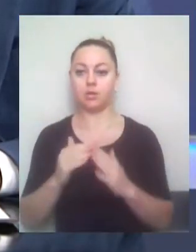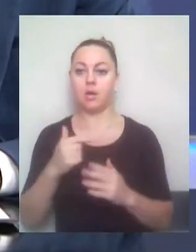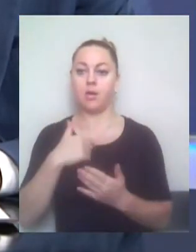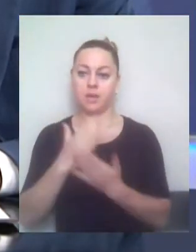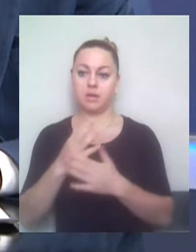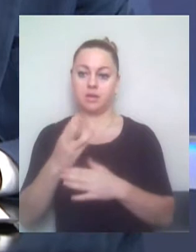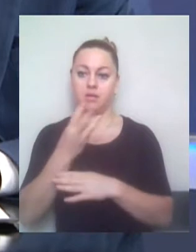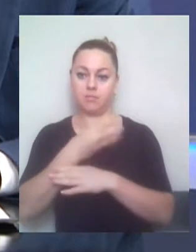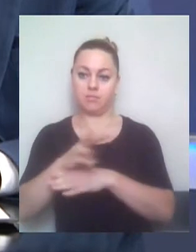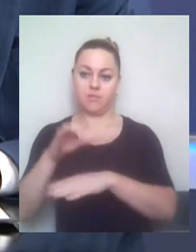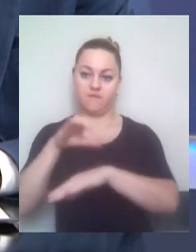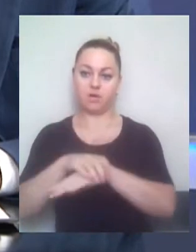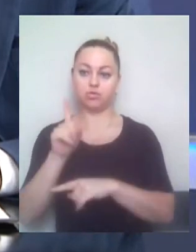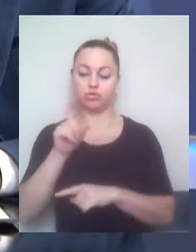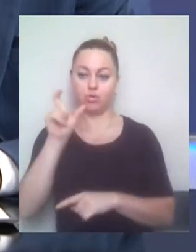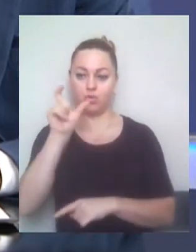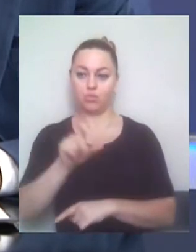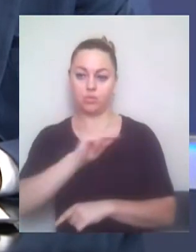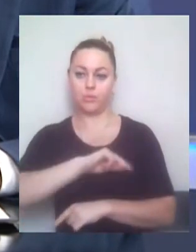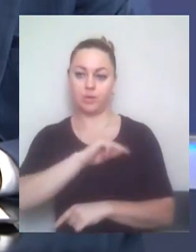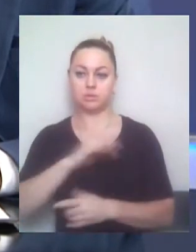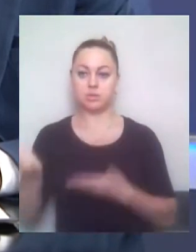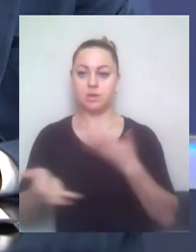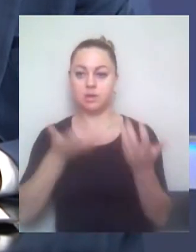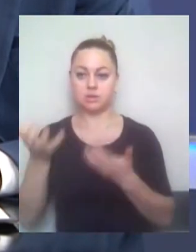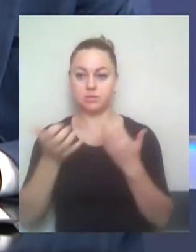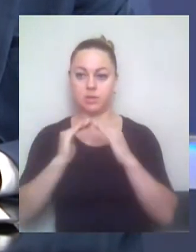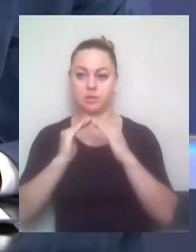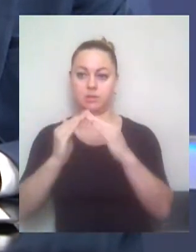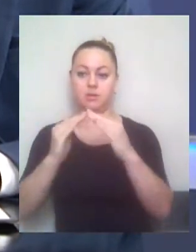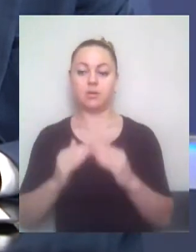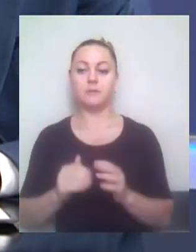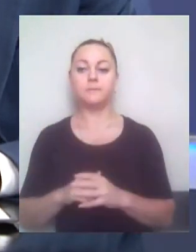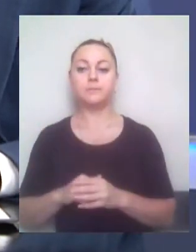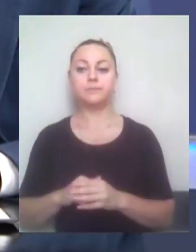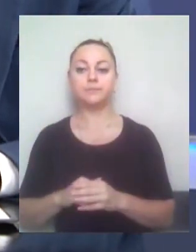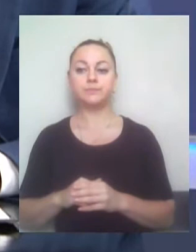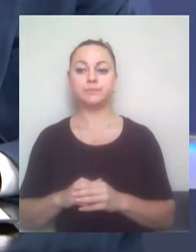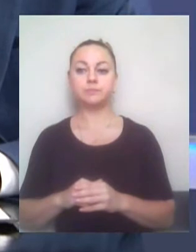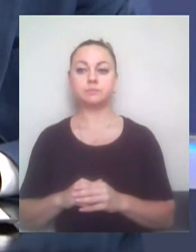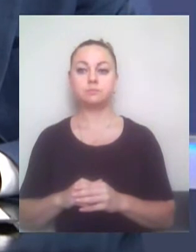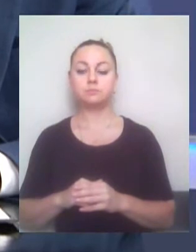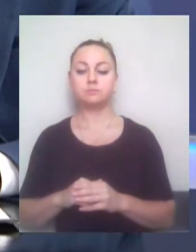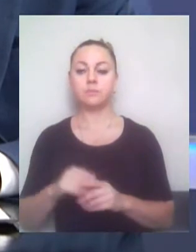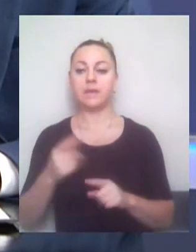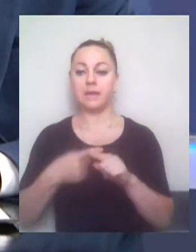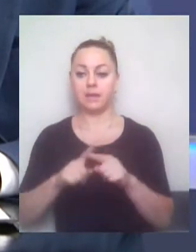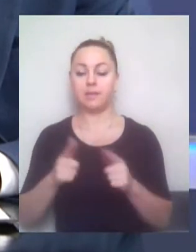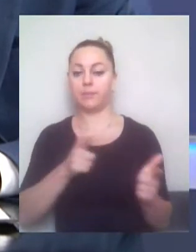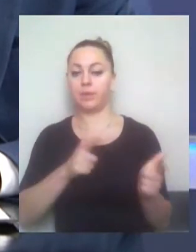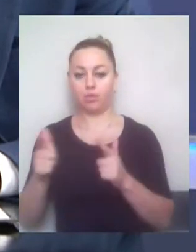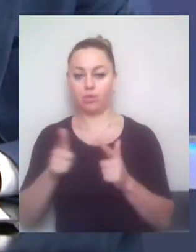робітники розбирають дах однієї з будівель, це є теж ці підготовчі роботи? Це підготовчі роботи, які